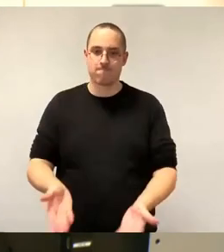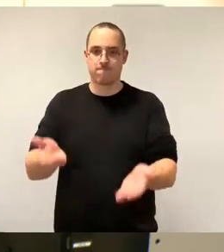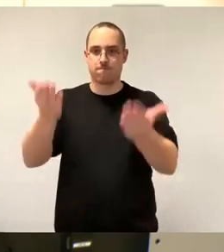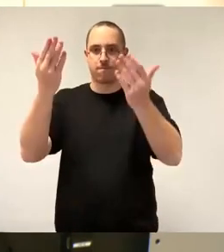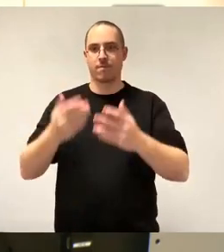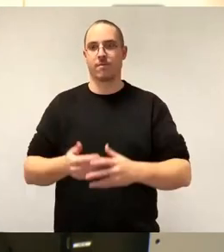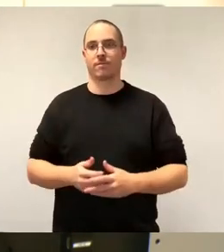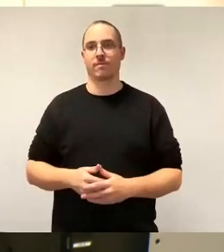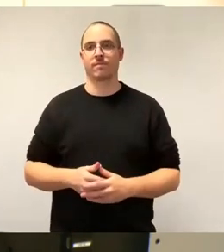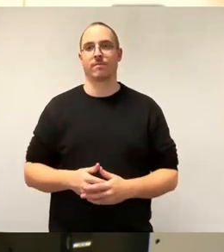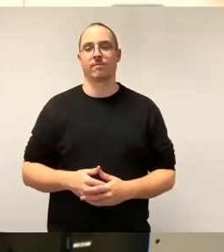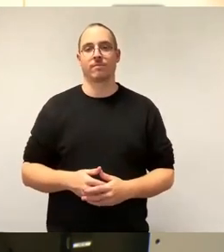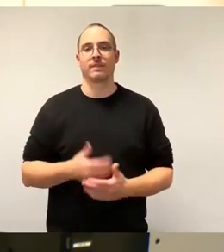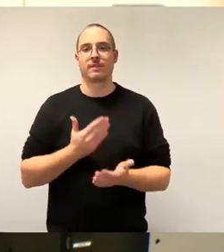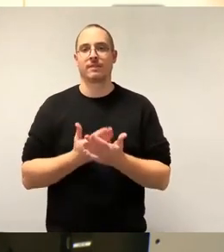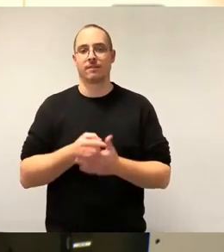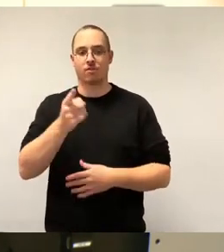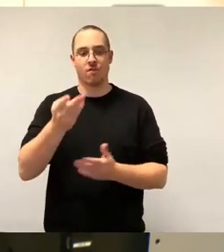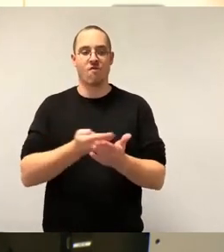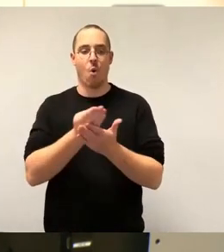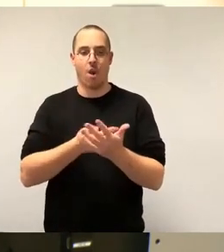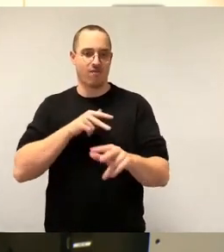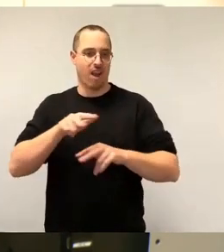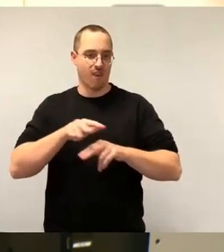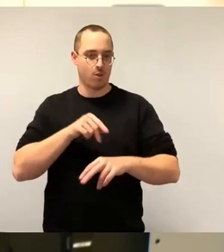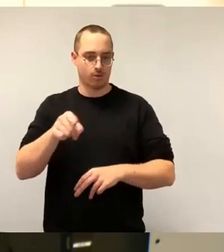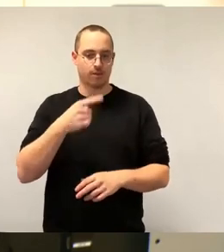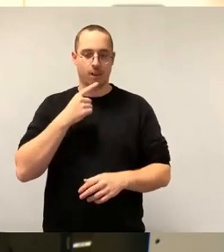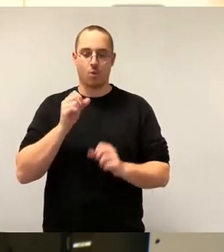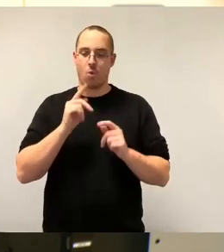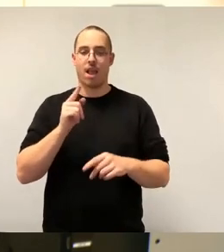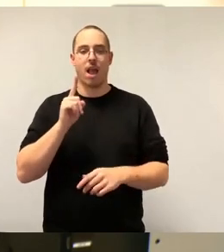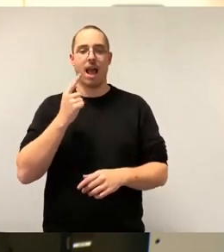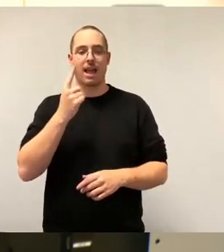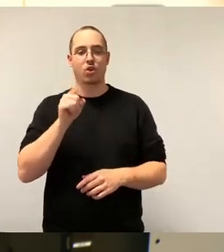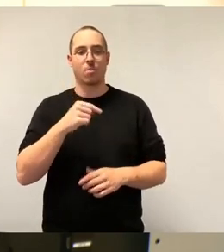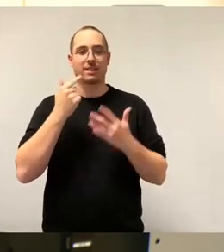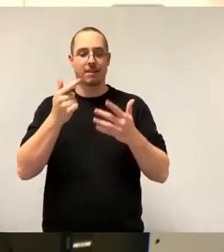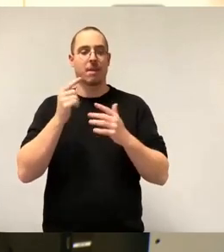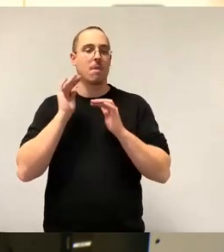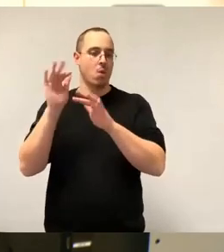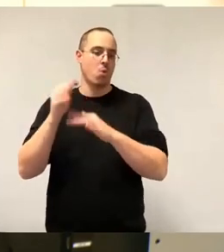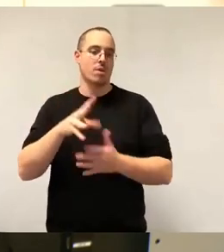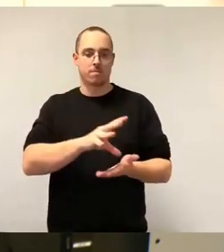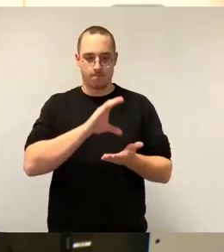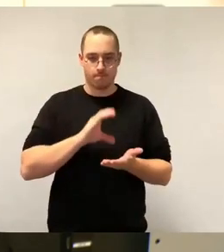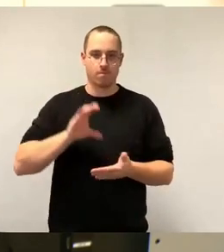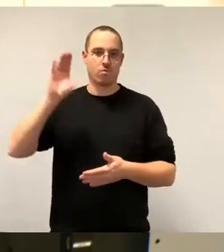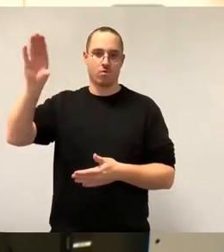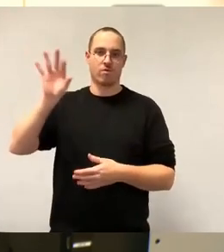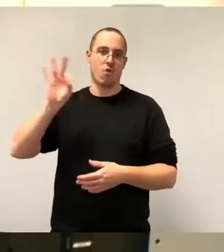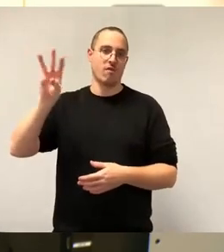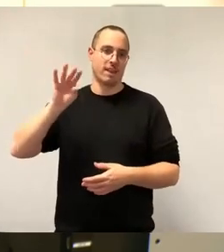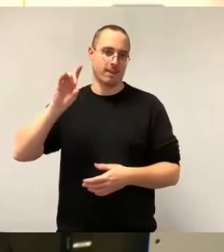sehr diese Vorlage der Verwaltung, dass man jetzt 1,7 Millionen nimmt, um die WED auszustatten. Wir wünschen uns natürlich auch, dass die WED